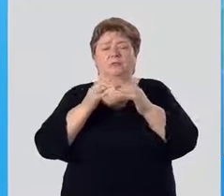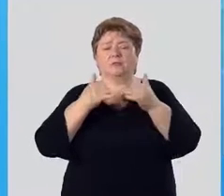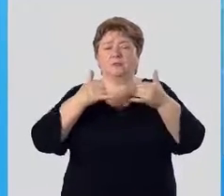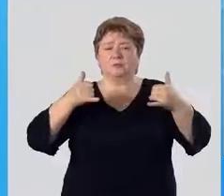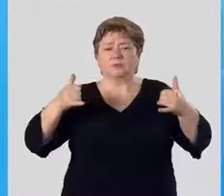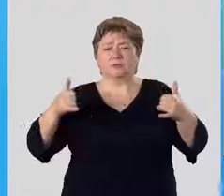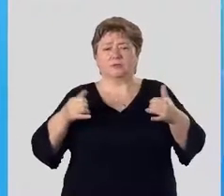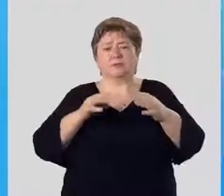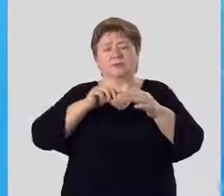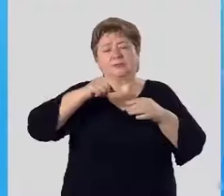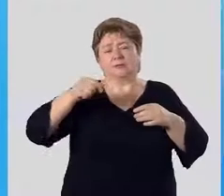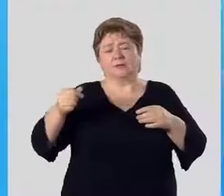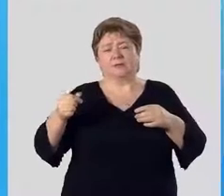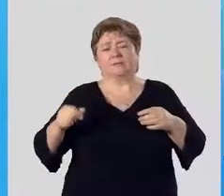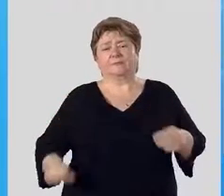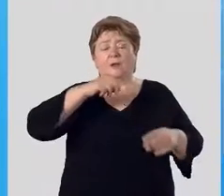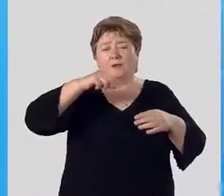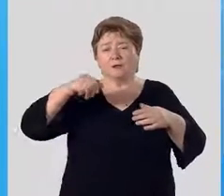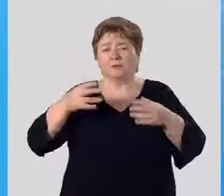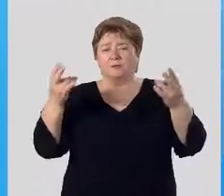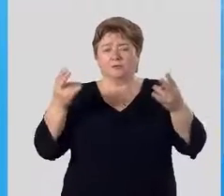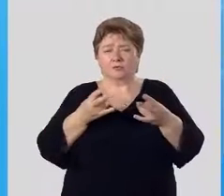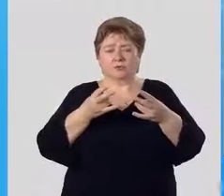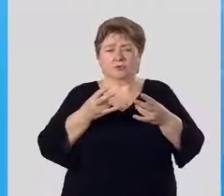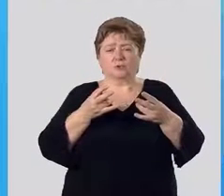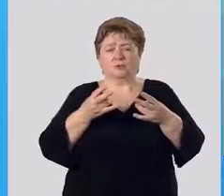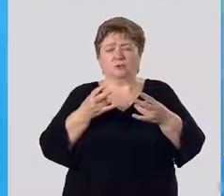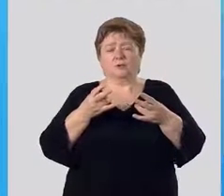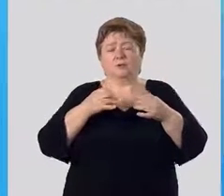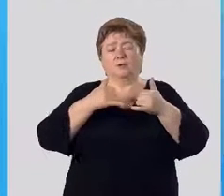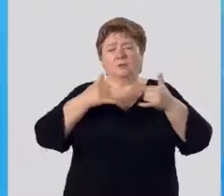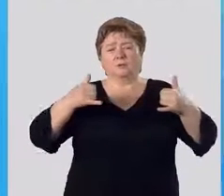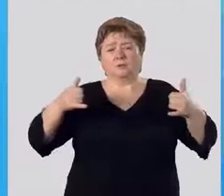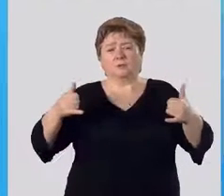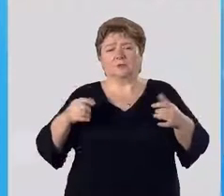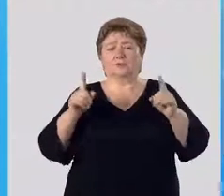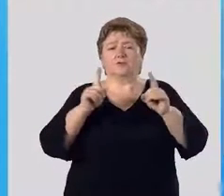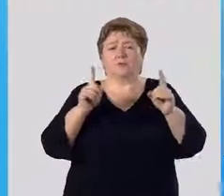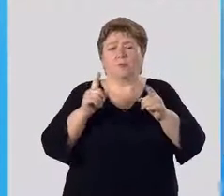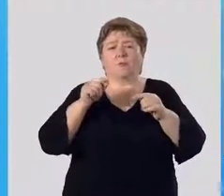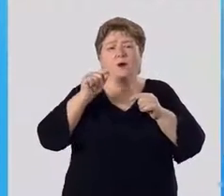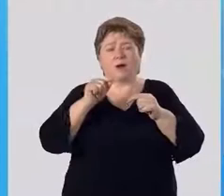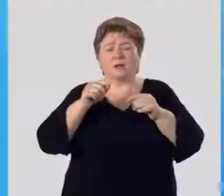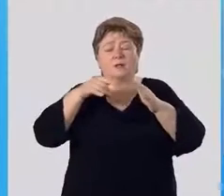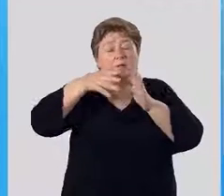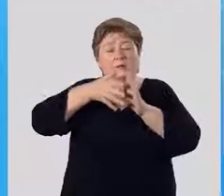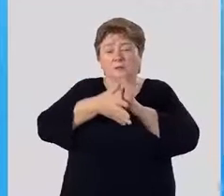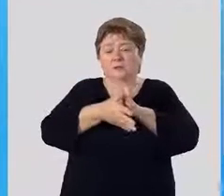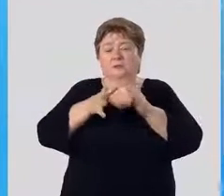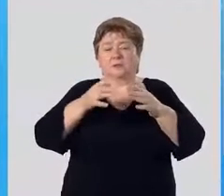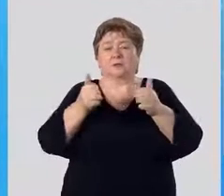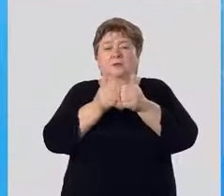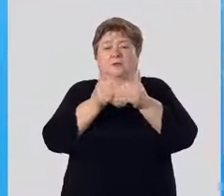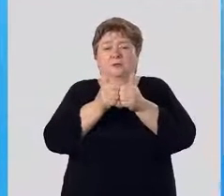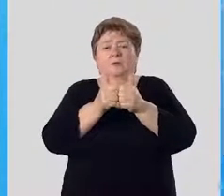распространению семян. Семена необходимо распространять, чтобы они не проросли рядом